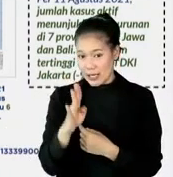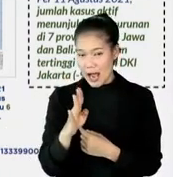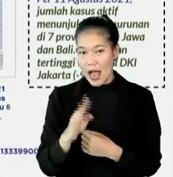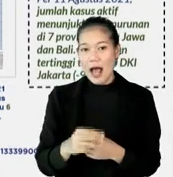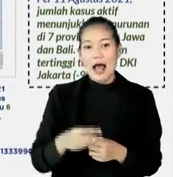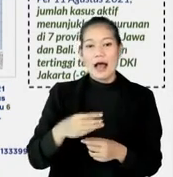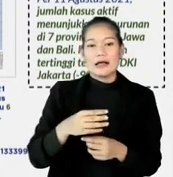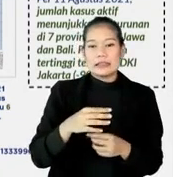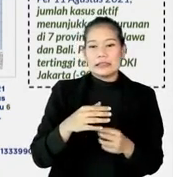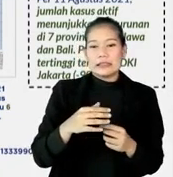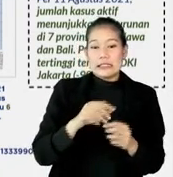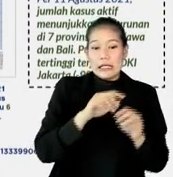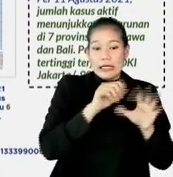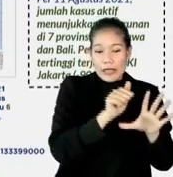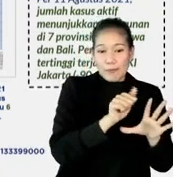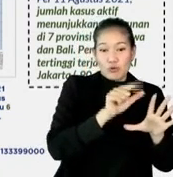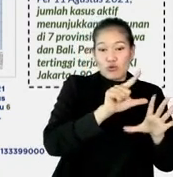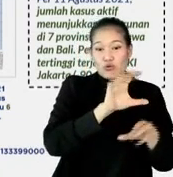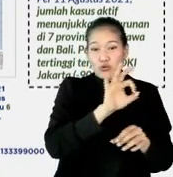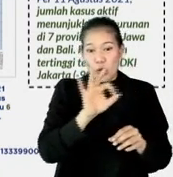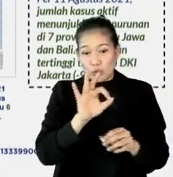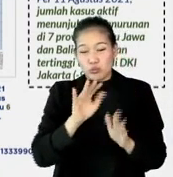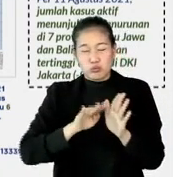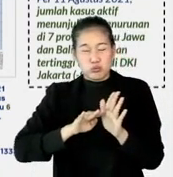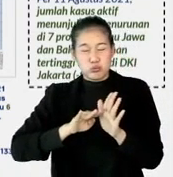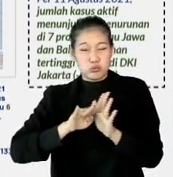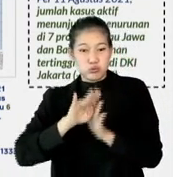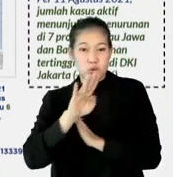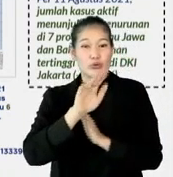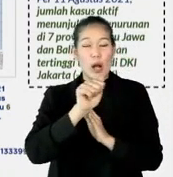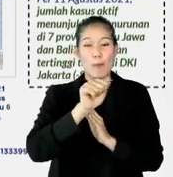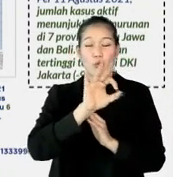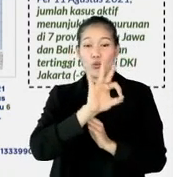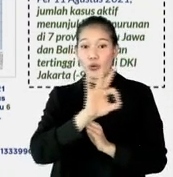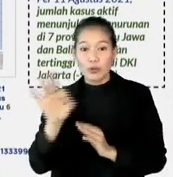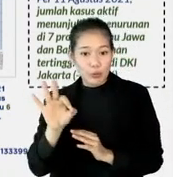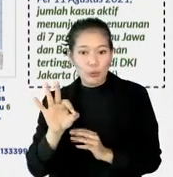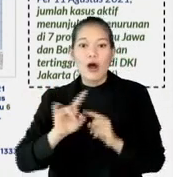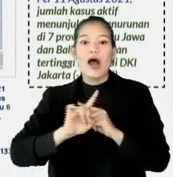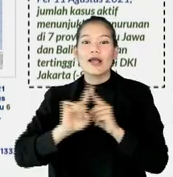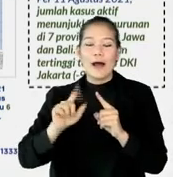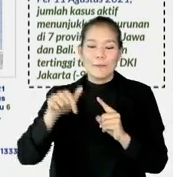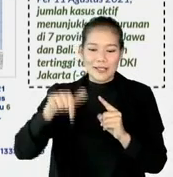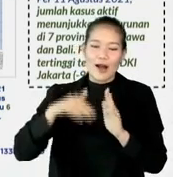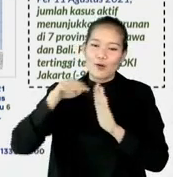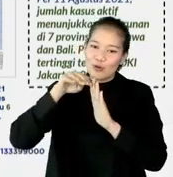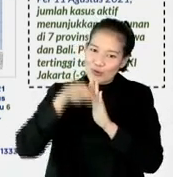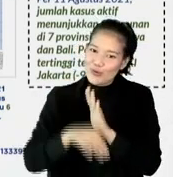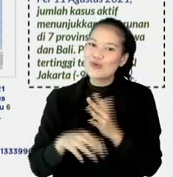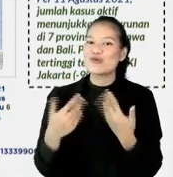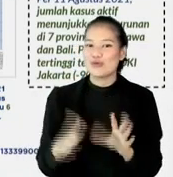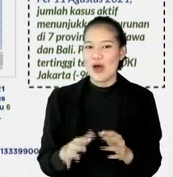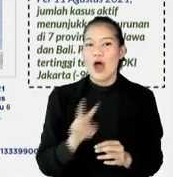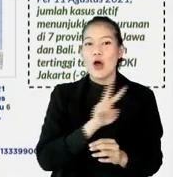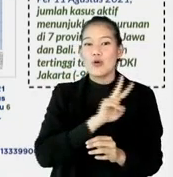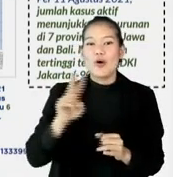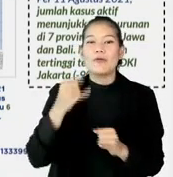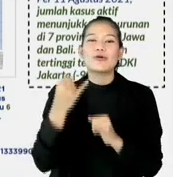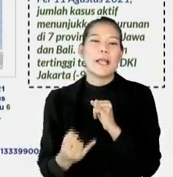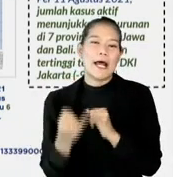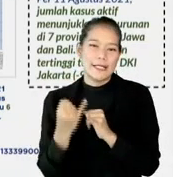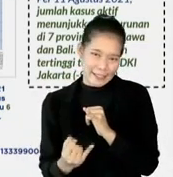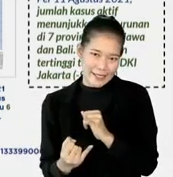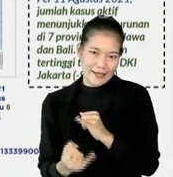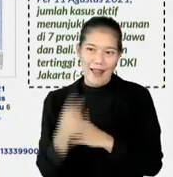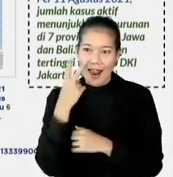Yang semula hanya di angka 6.700, naik ke 60.000, hampir 10 kali lipat. Kemudian sudah mulai turun, turunnya 2 minggu terakhir.